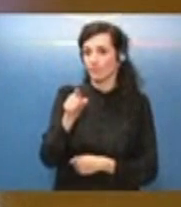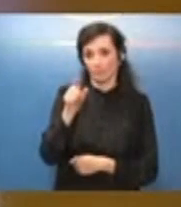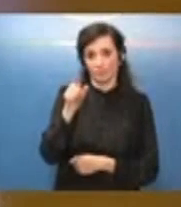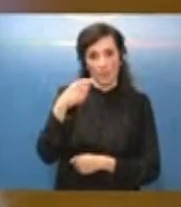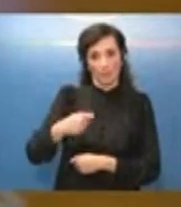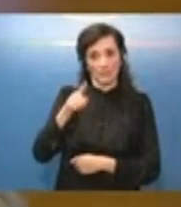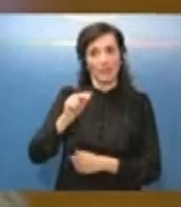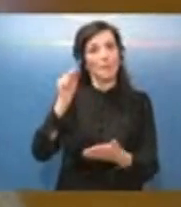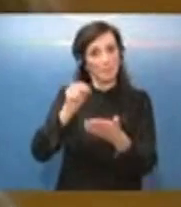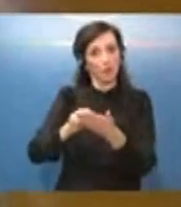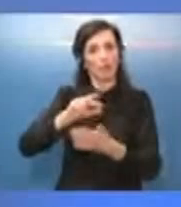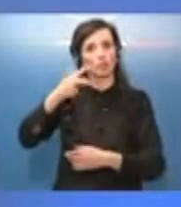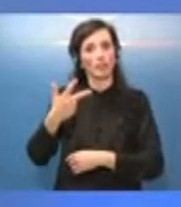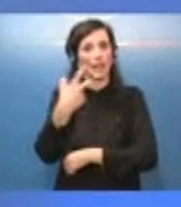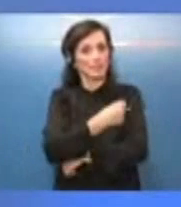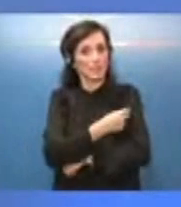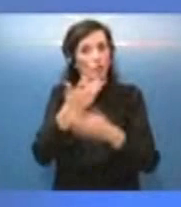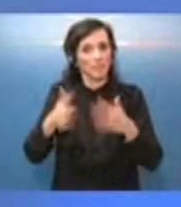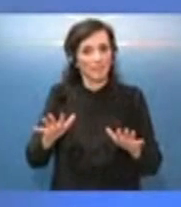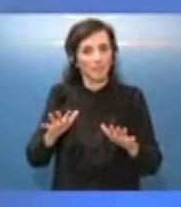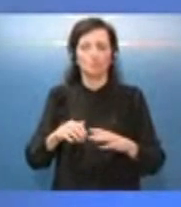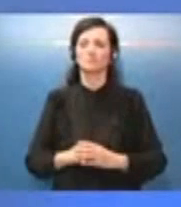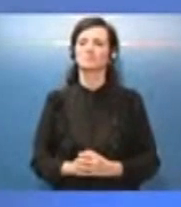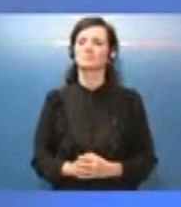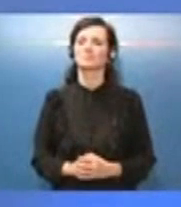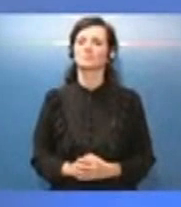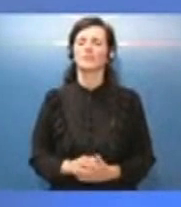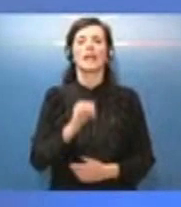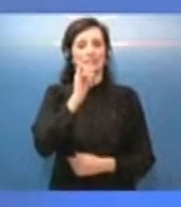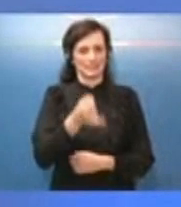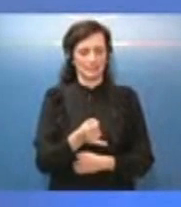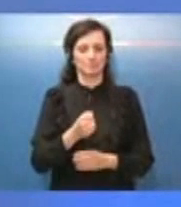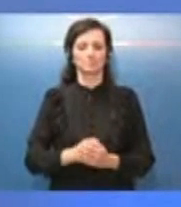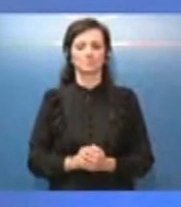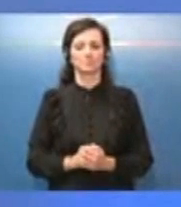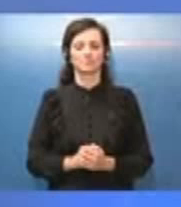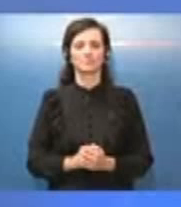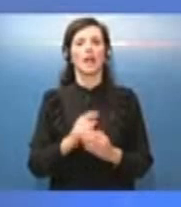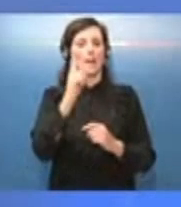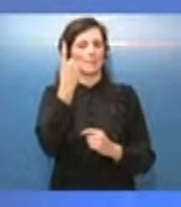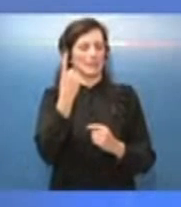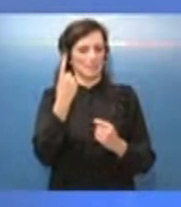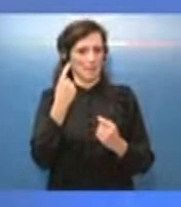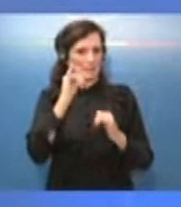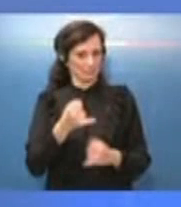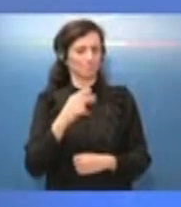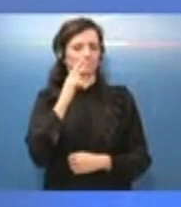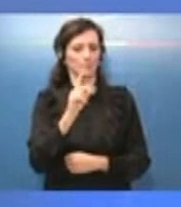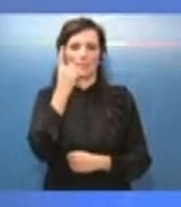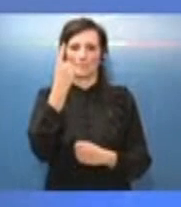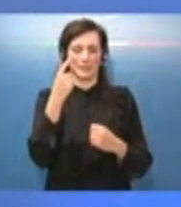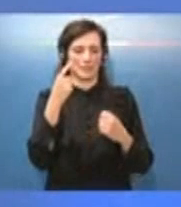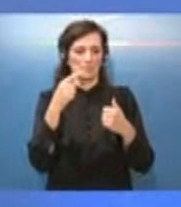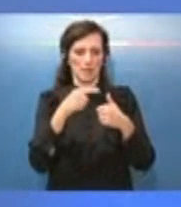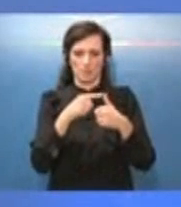dose. Grazie. Sì, dunque, la prima cosa, allora, su questo, questi